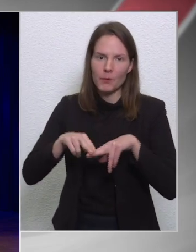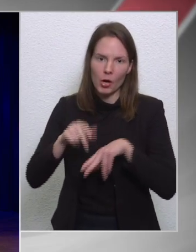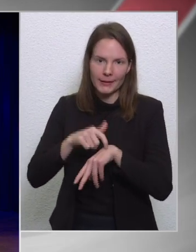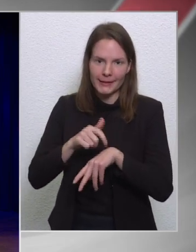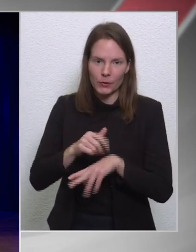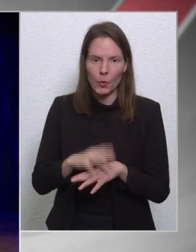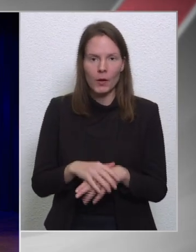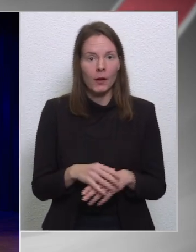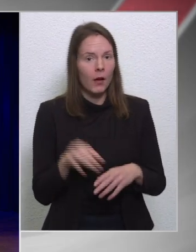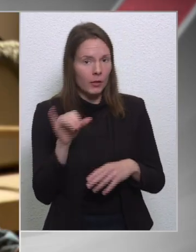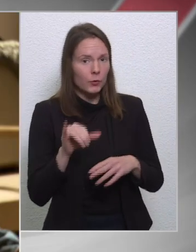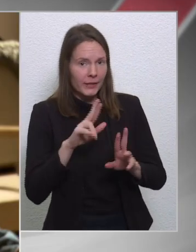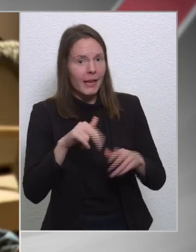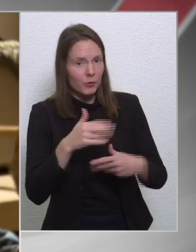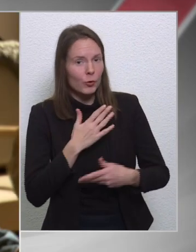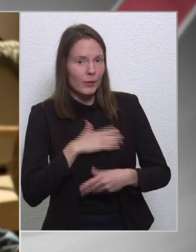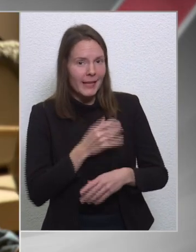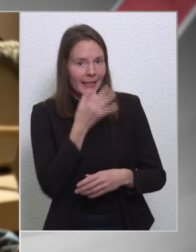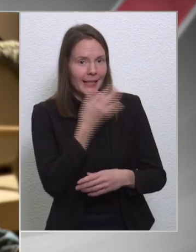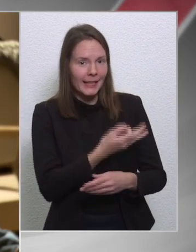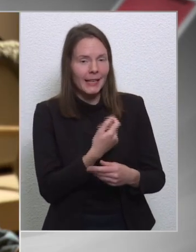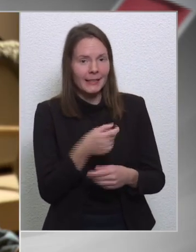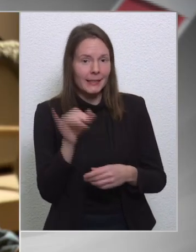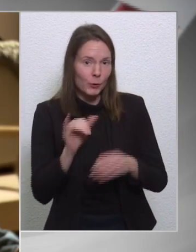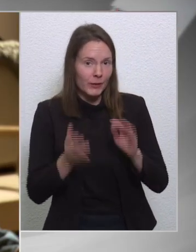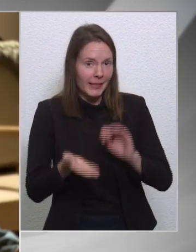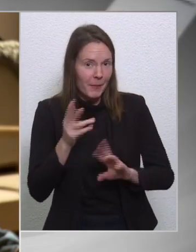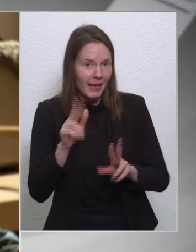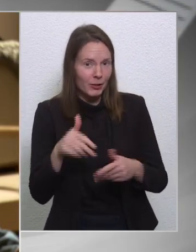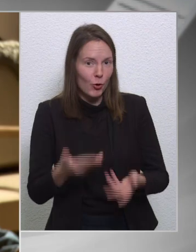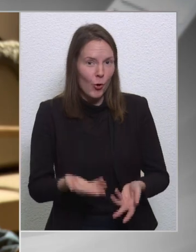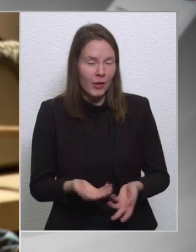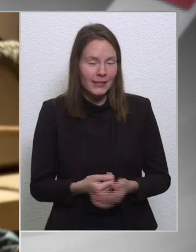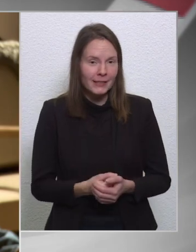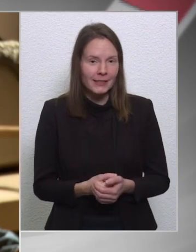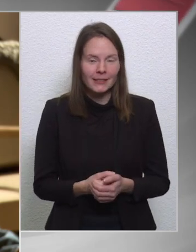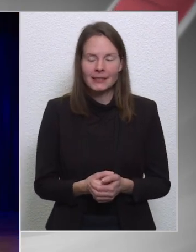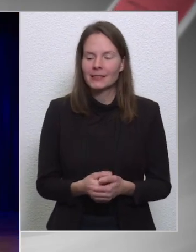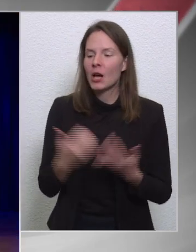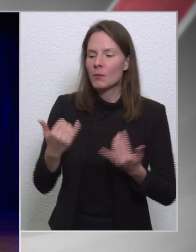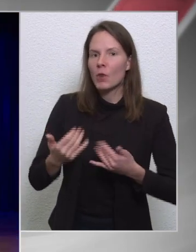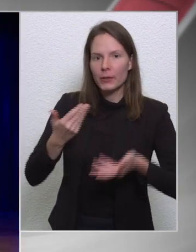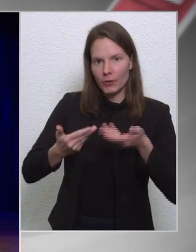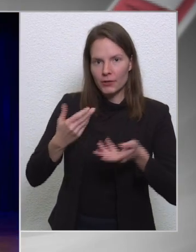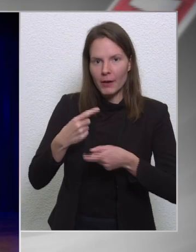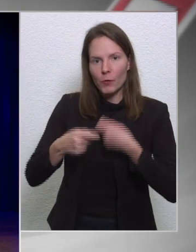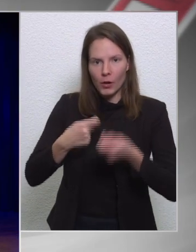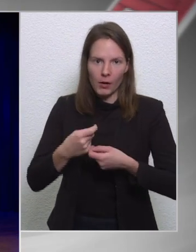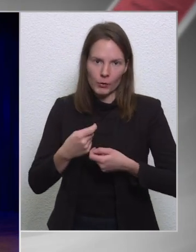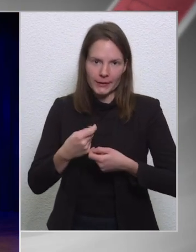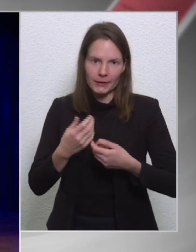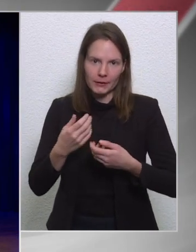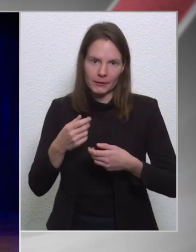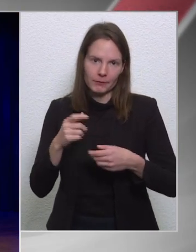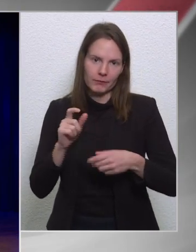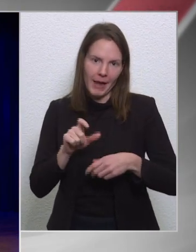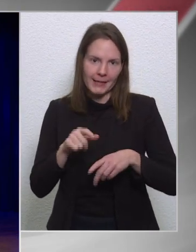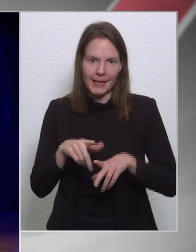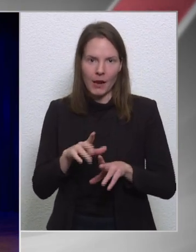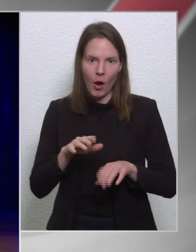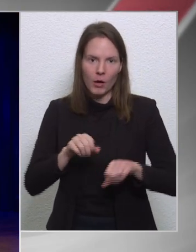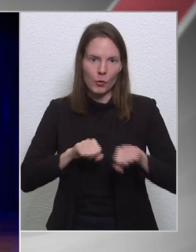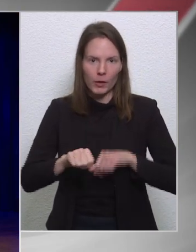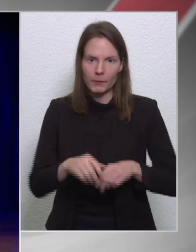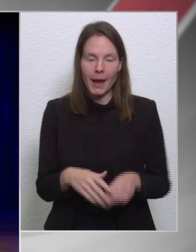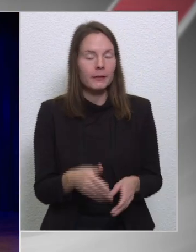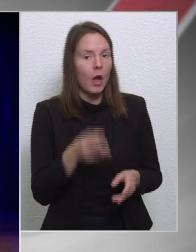hogyha... nyugdíjasokról szeretnénk kérdezni, a nyugdíjemelésről. Mai ívdésen foglalkozik vele a kormány. Akkor most